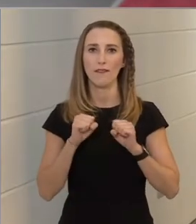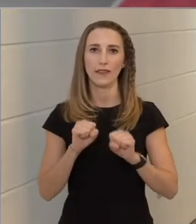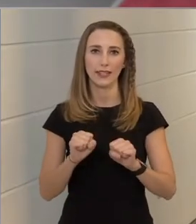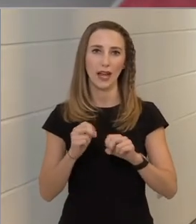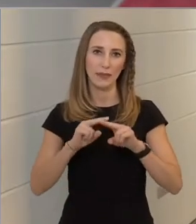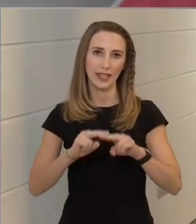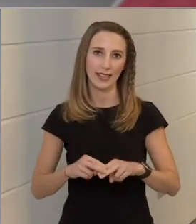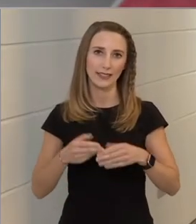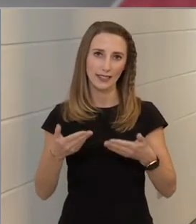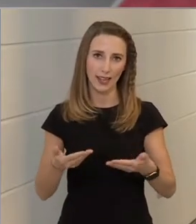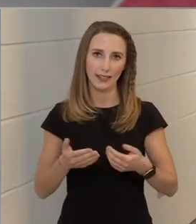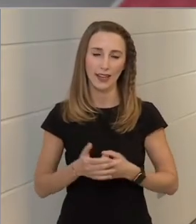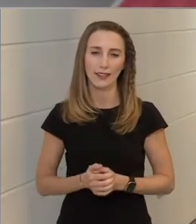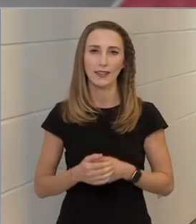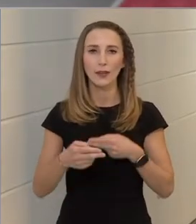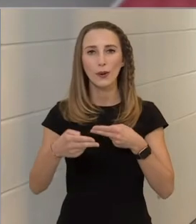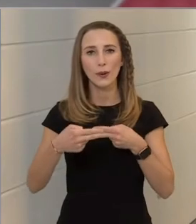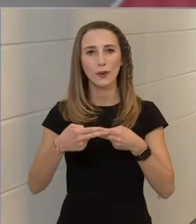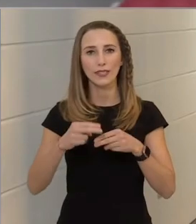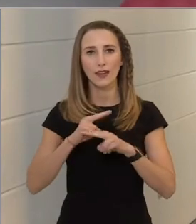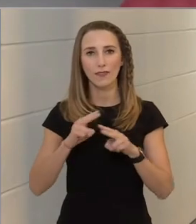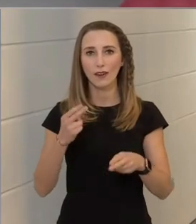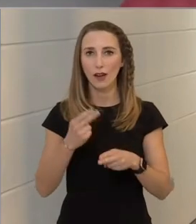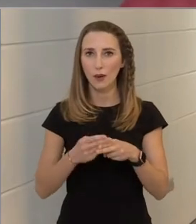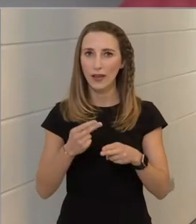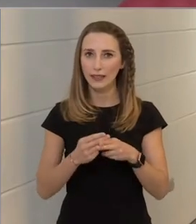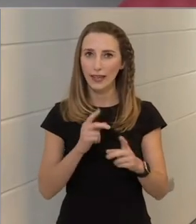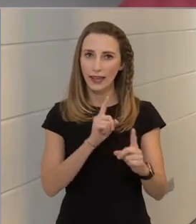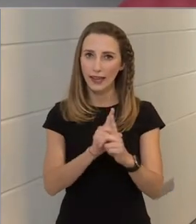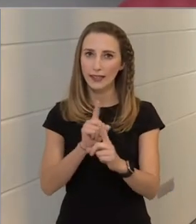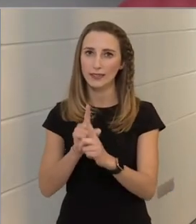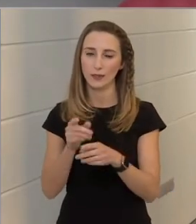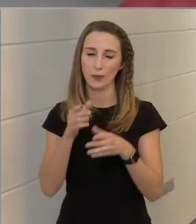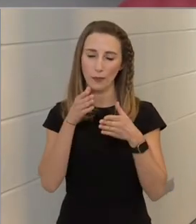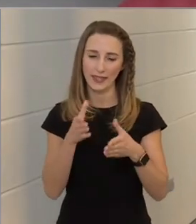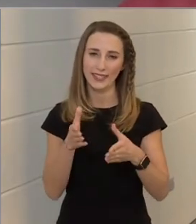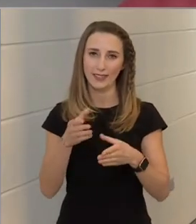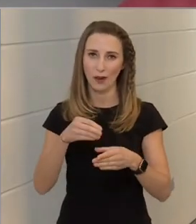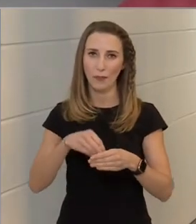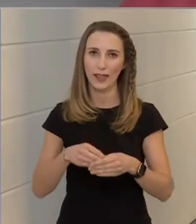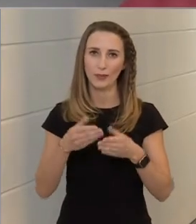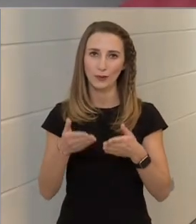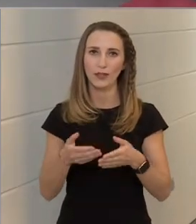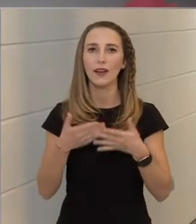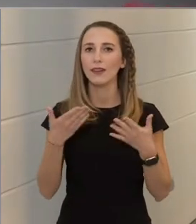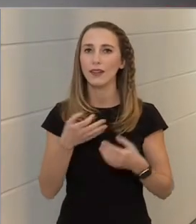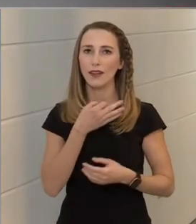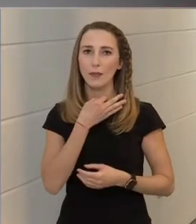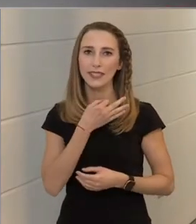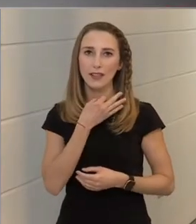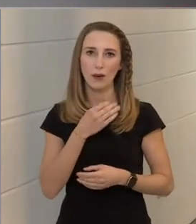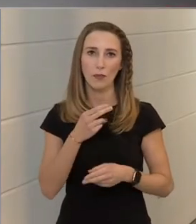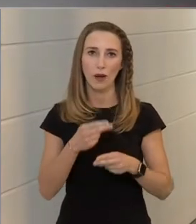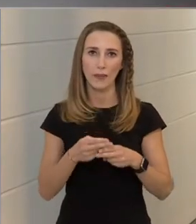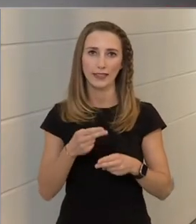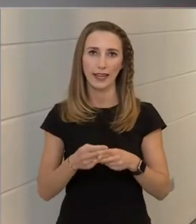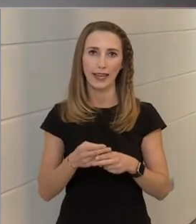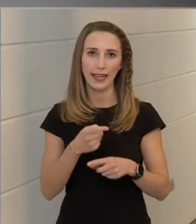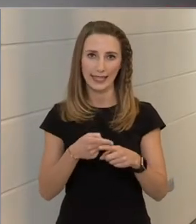rendszernek közel vannak betegeikhez, bíznak bennek, nagy a bizalom a betegek